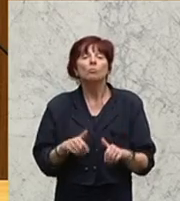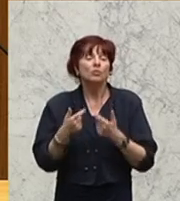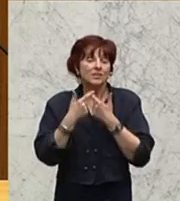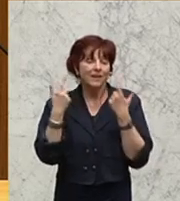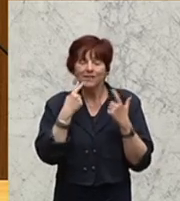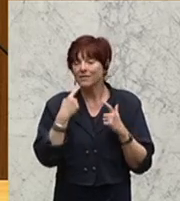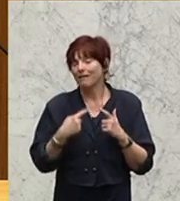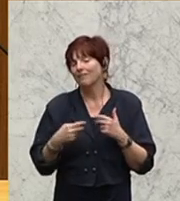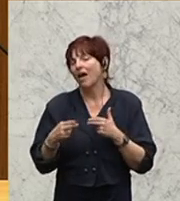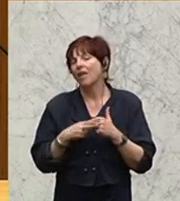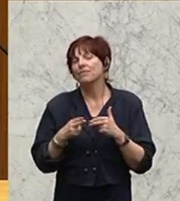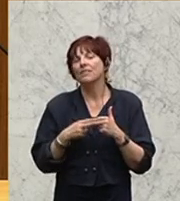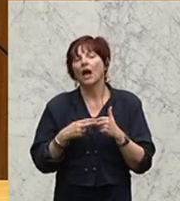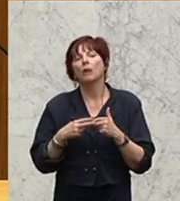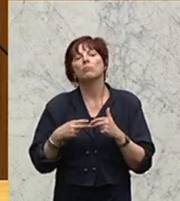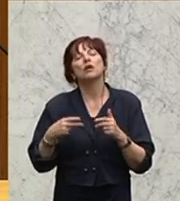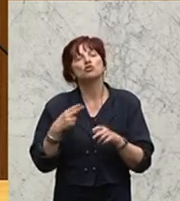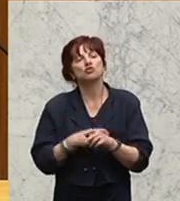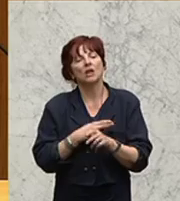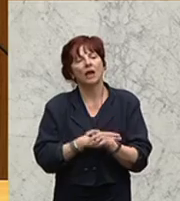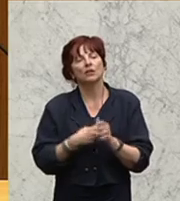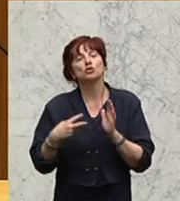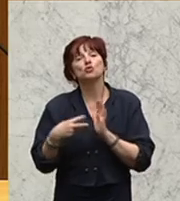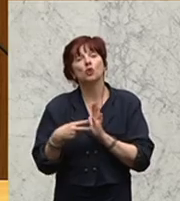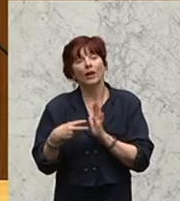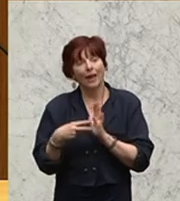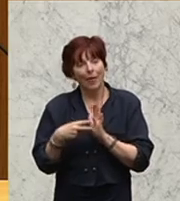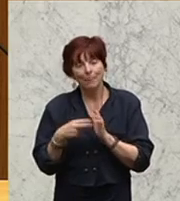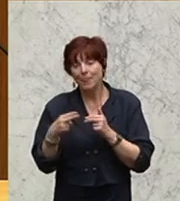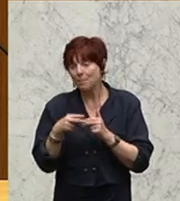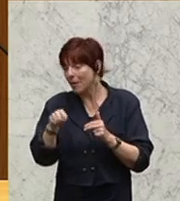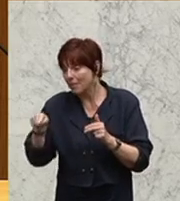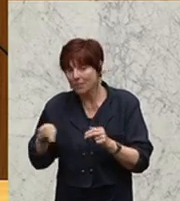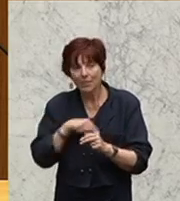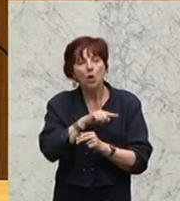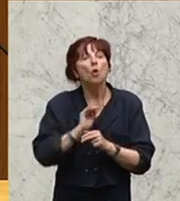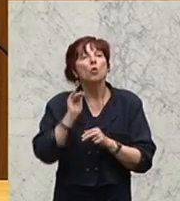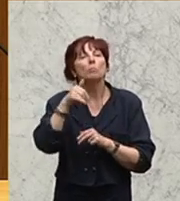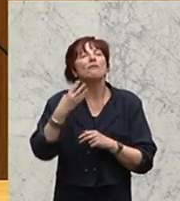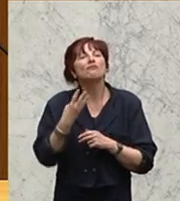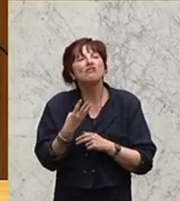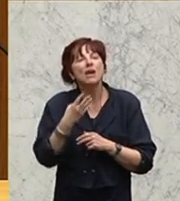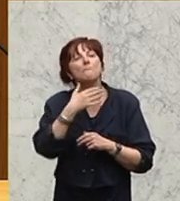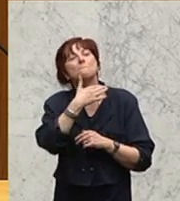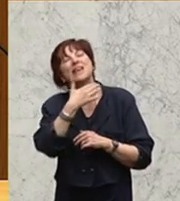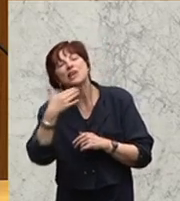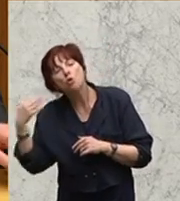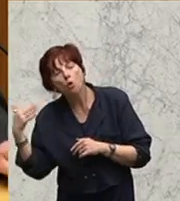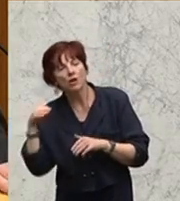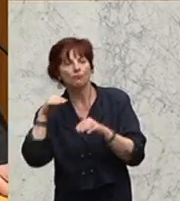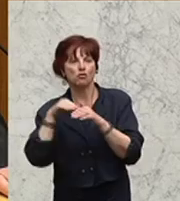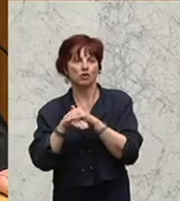Syrien über 4 Millionen Flüchtlinge aufgenommen worden sind. Über 4 Millionen.